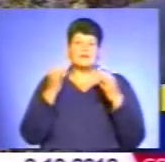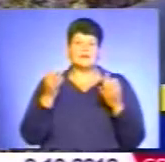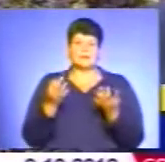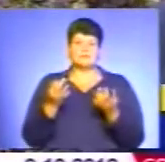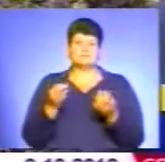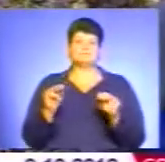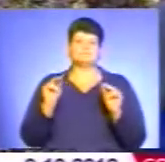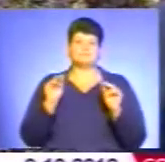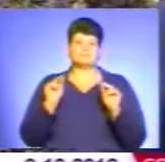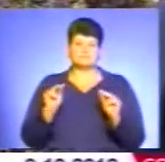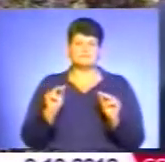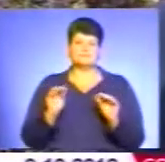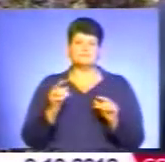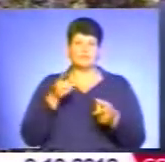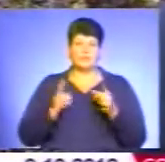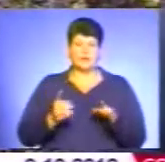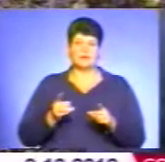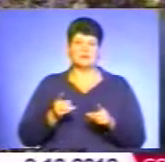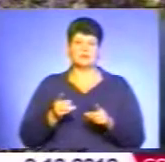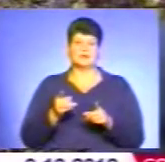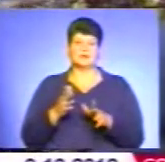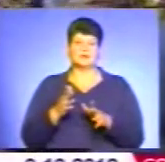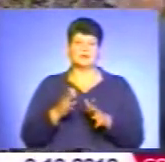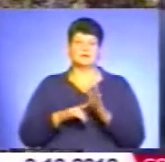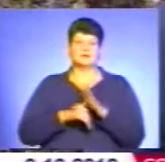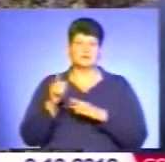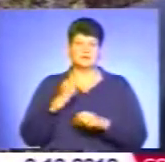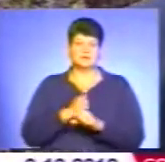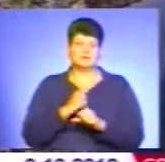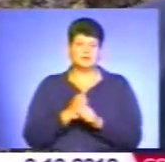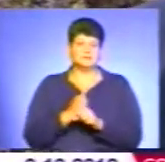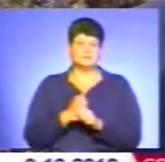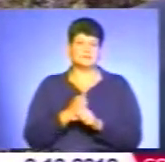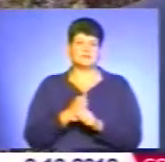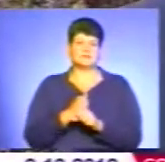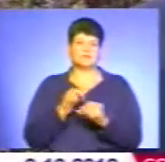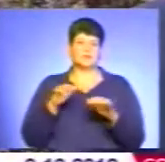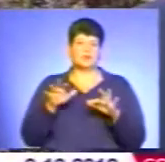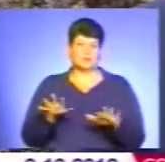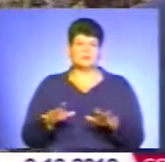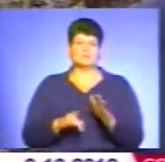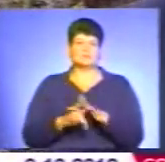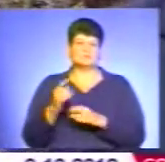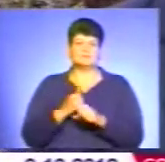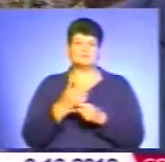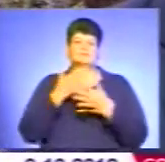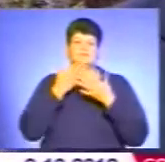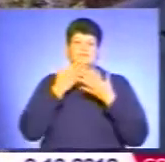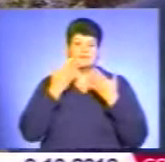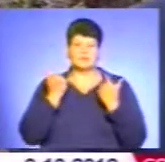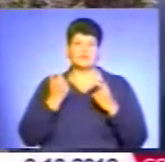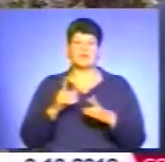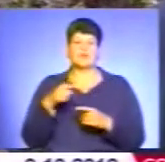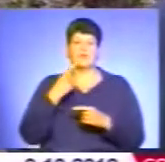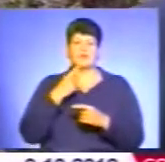здвигів і вони, наприклад, ніяких рухів для того, щоб він запрацював, не роблять. Тому що там